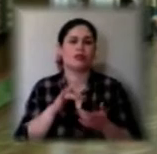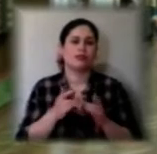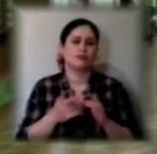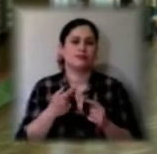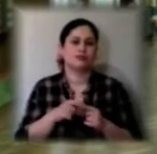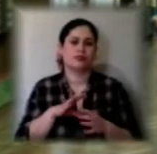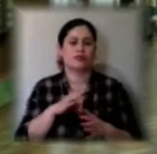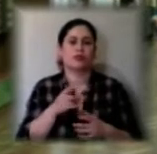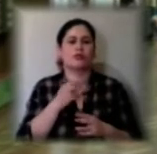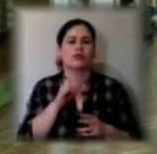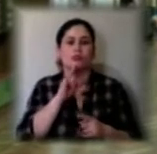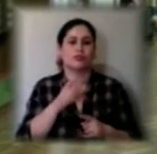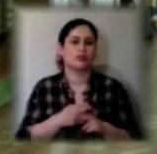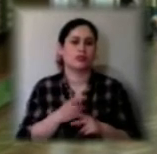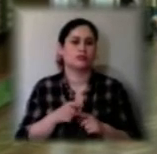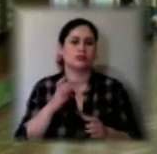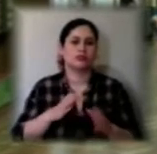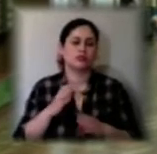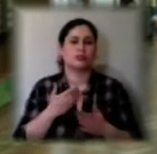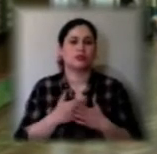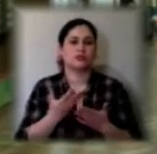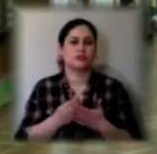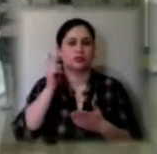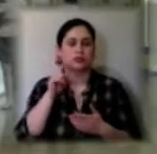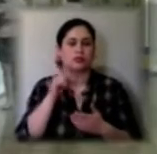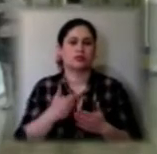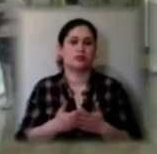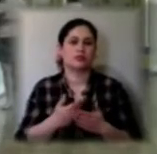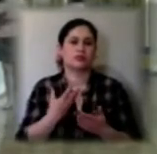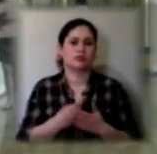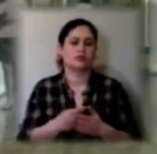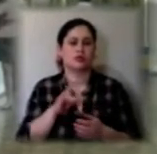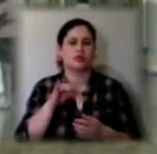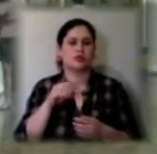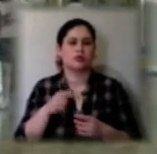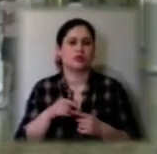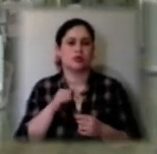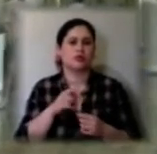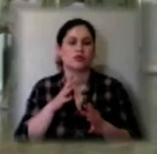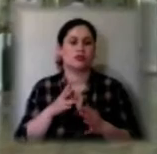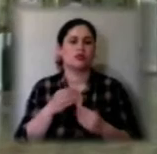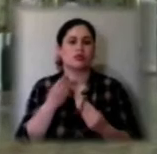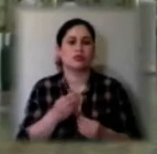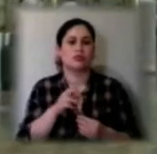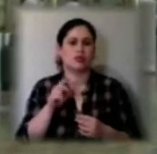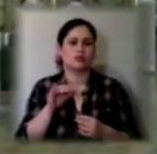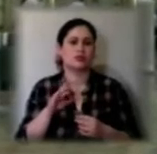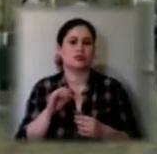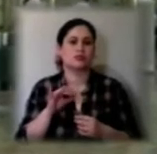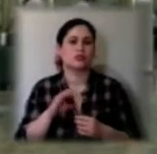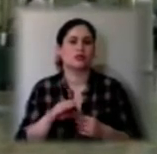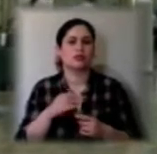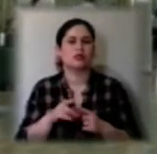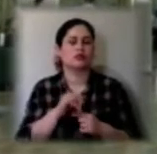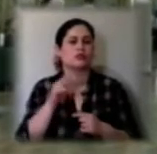щоб студенти показали свої знання, показали свої результати. Університет дає не тільки базові знання, не тільки ті знання, які викладаються